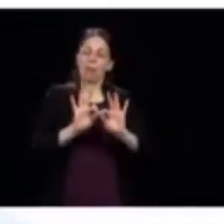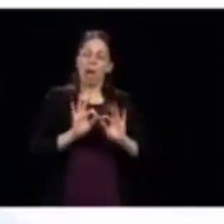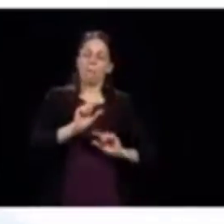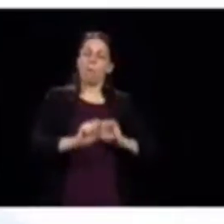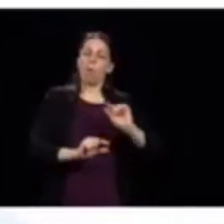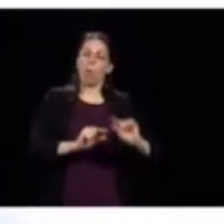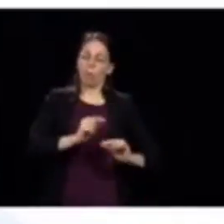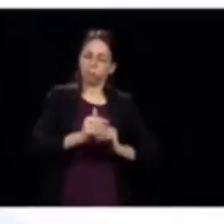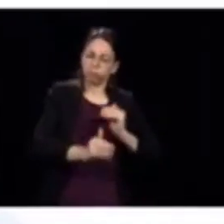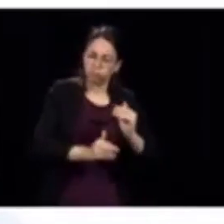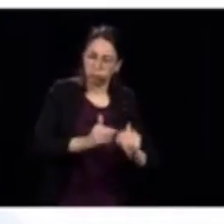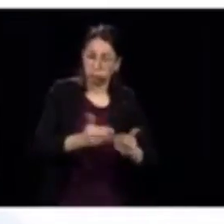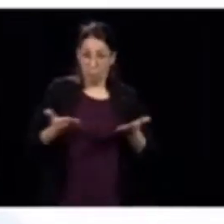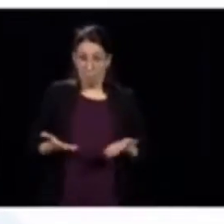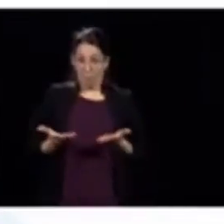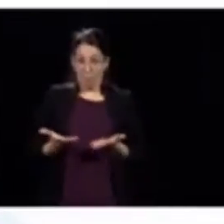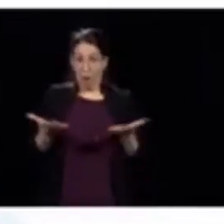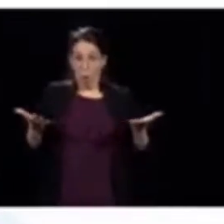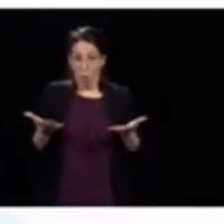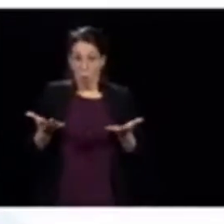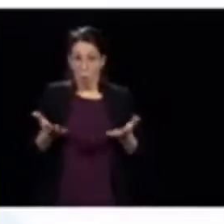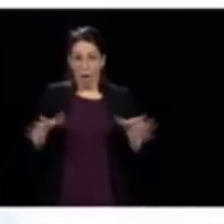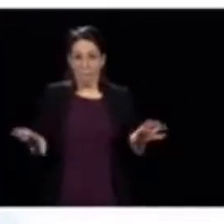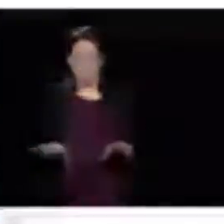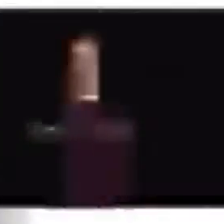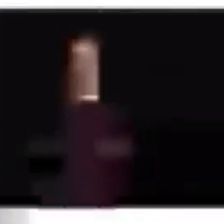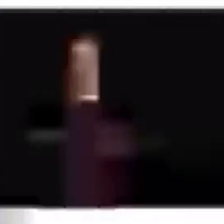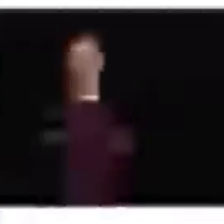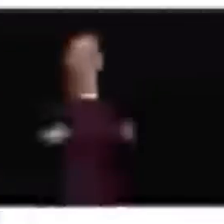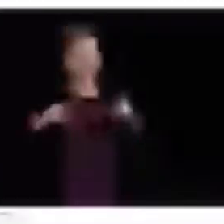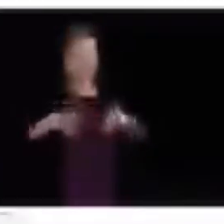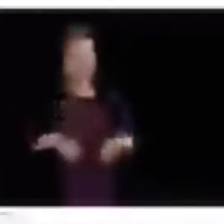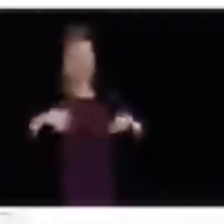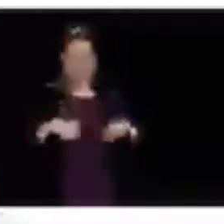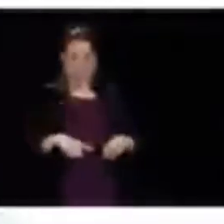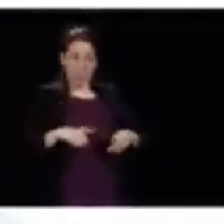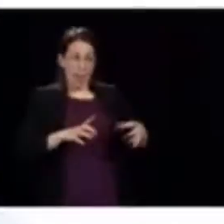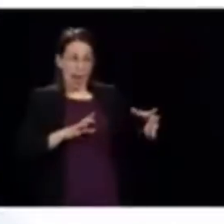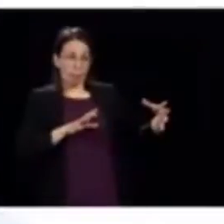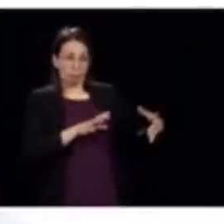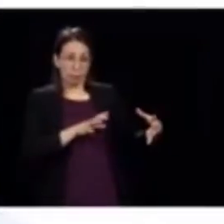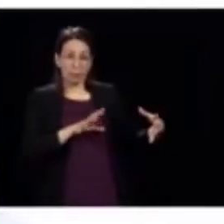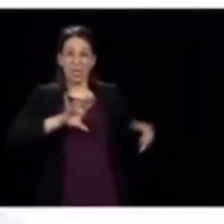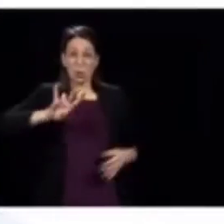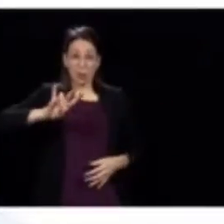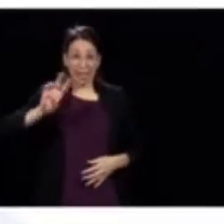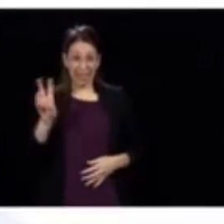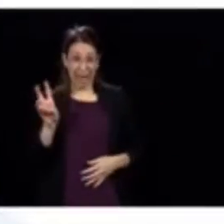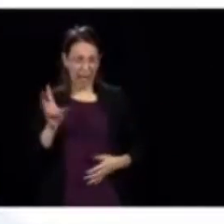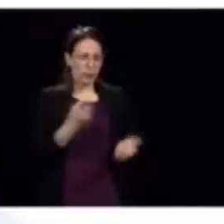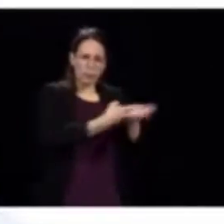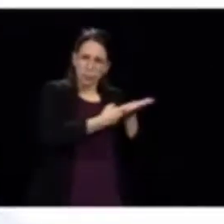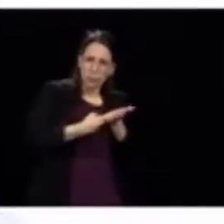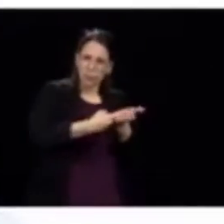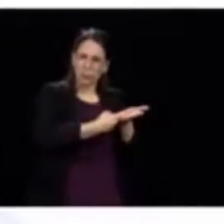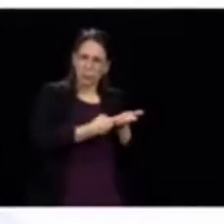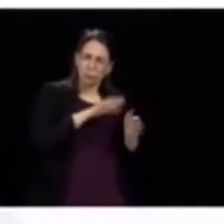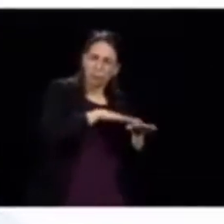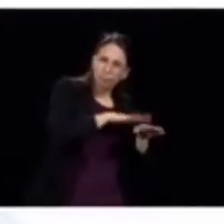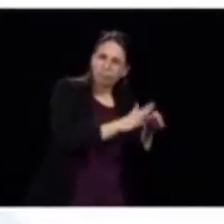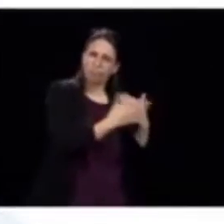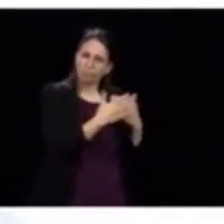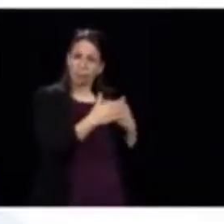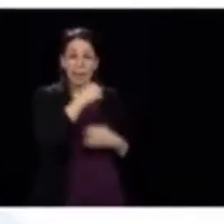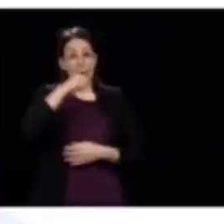Je suis en train de consulter mon caucus de députés, donc nos 76 députés. J'ai